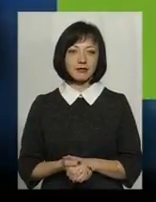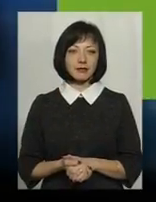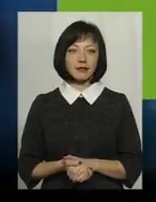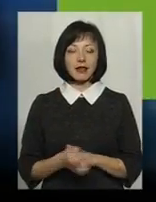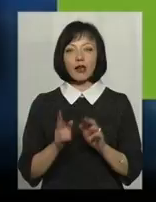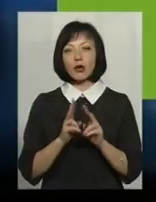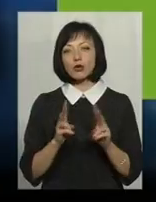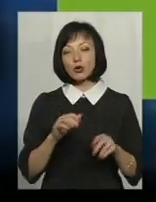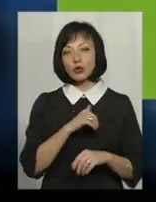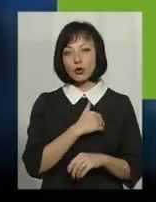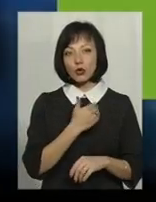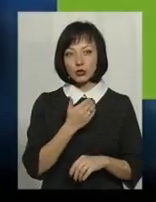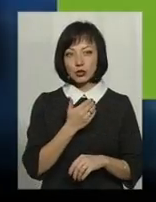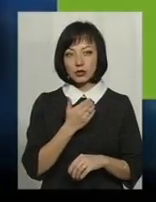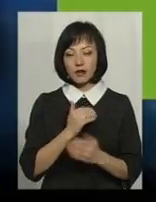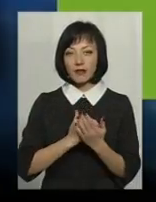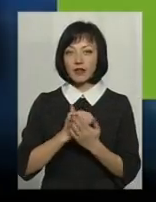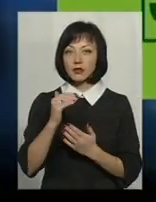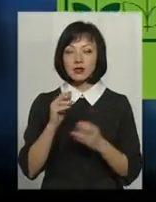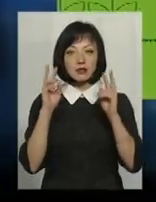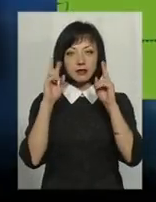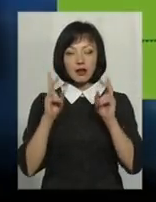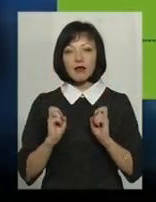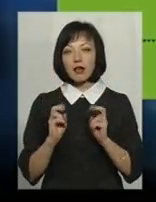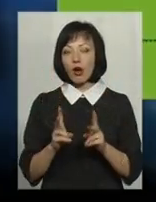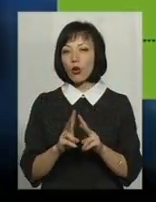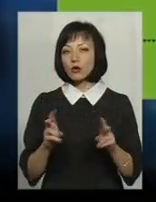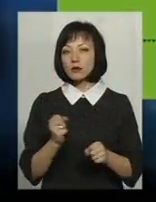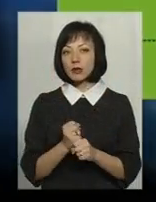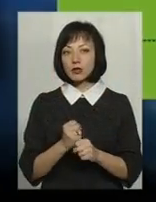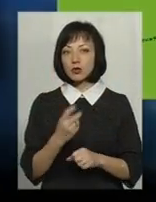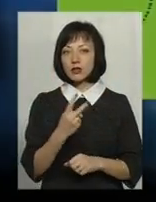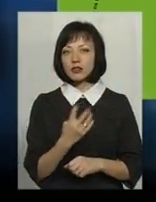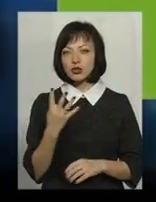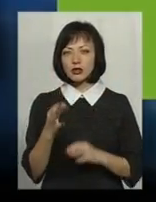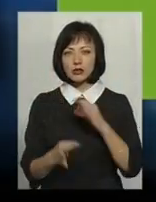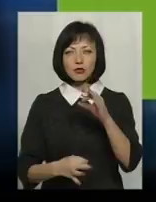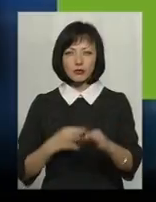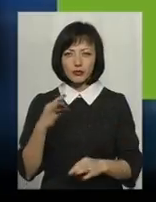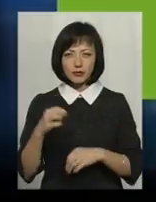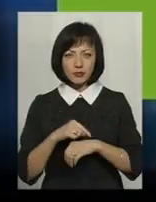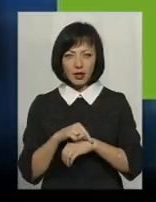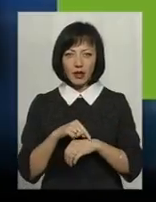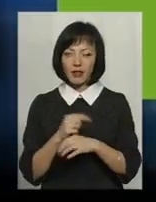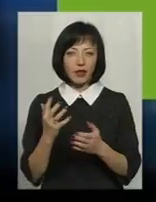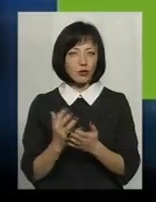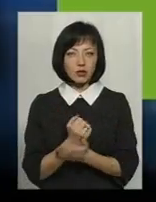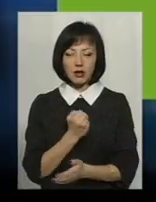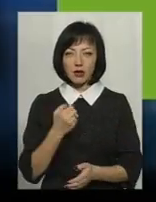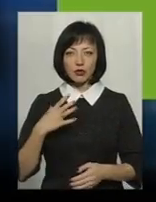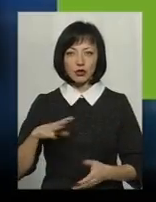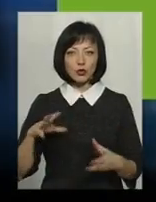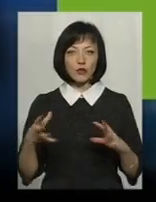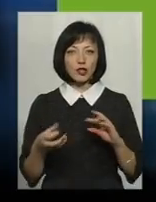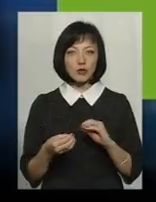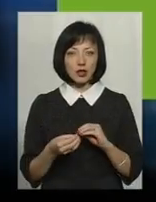Хтось хоче вирости, але не знає як. Хтось працює 24 години на добу, але не досягає очікуваного